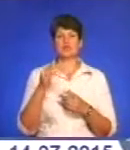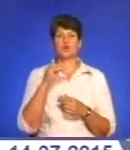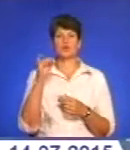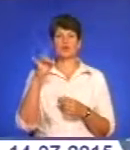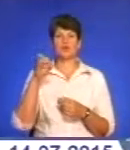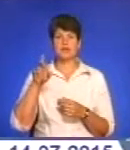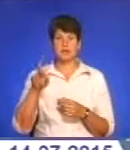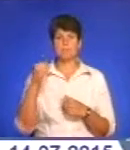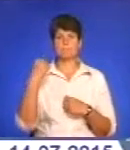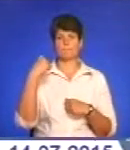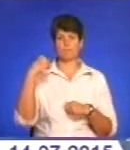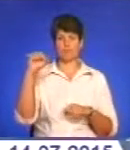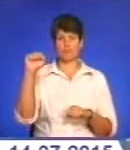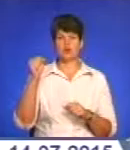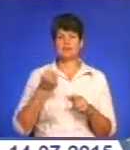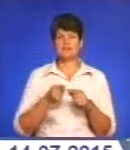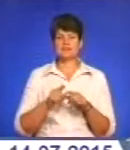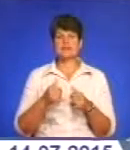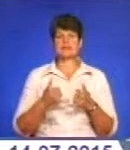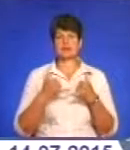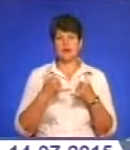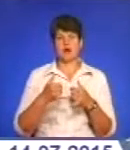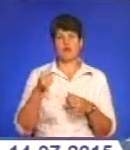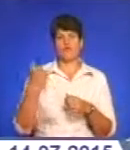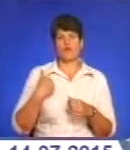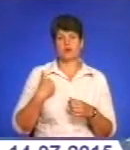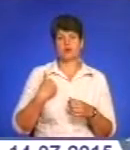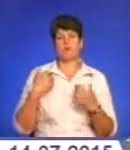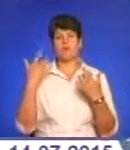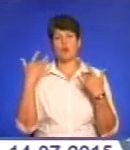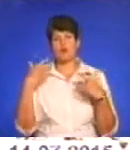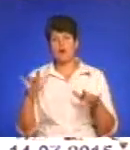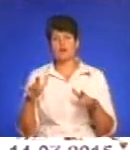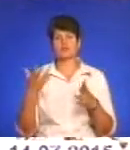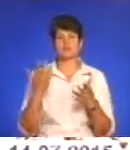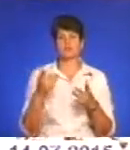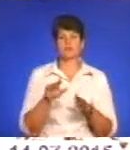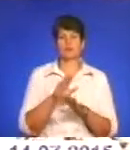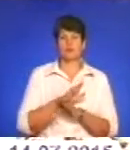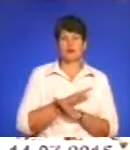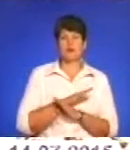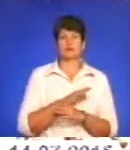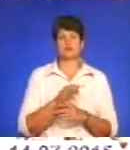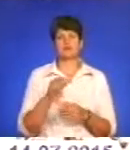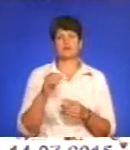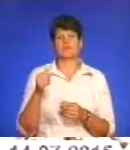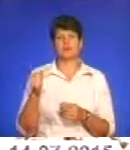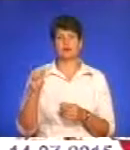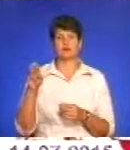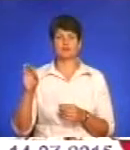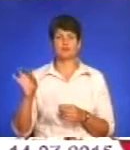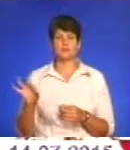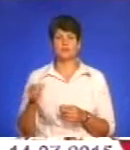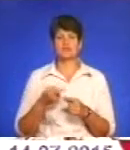Героїв Небесної Сотні, воїнів, полеглих АТО та зниклих без звісти. Каплицю-меморіал на честь Юрія